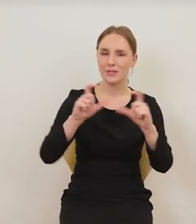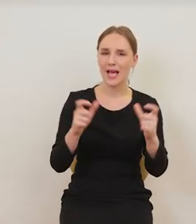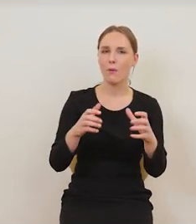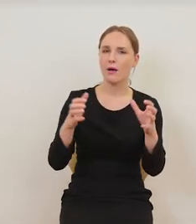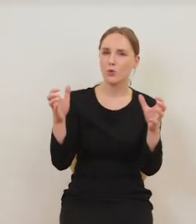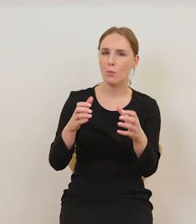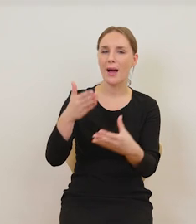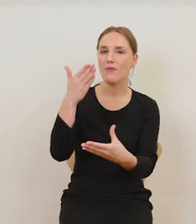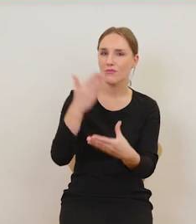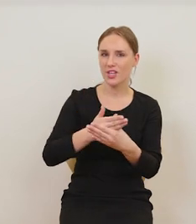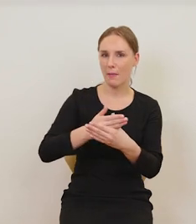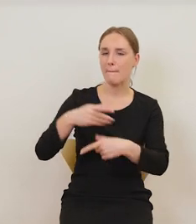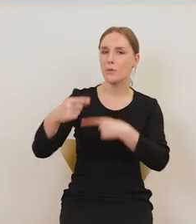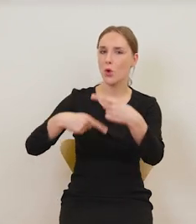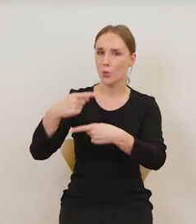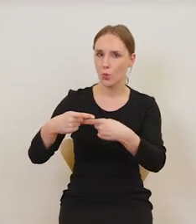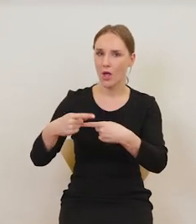produkującą obrazy.